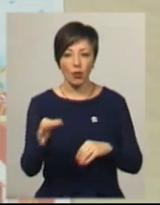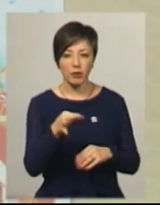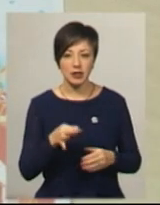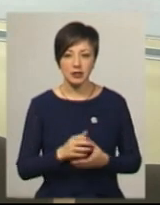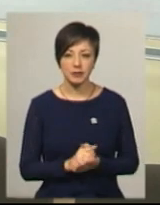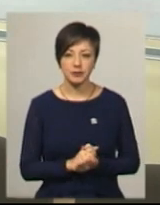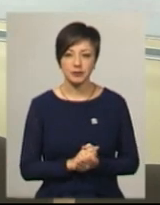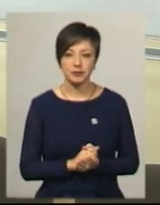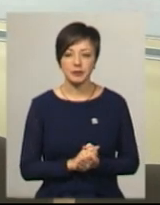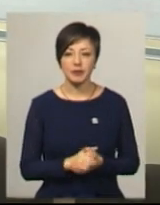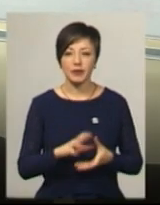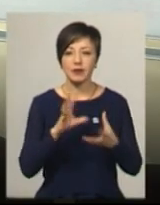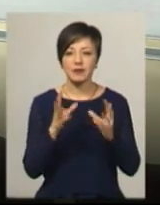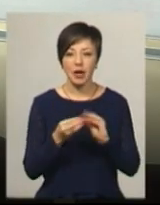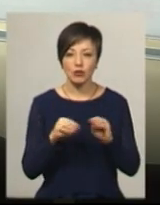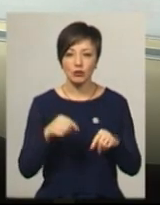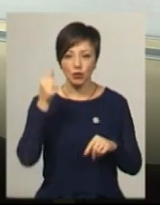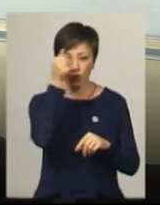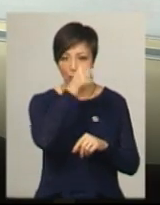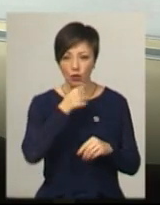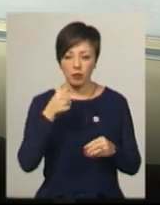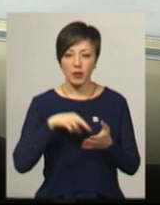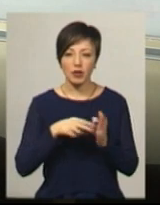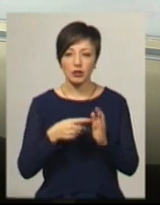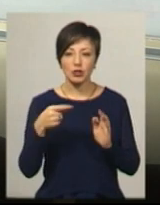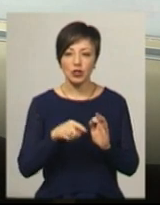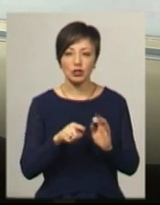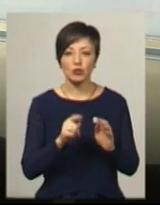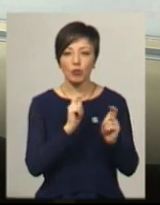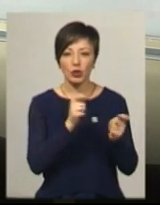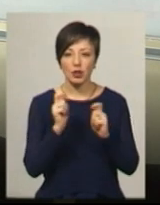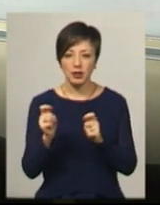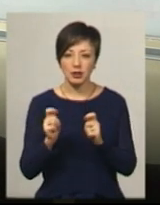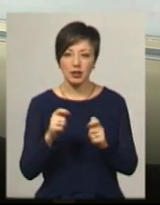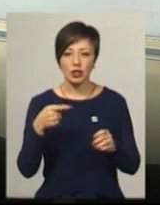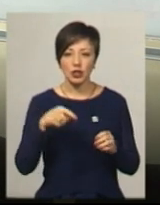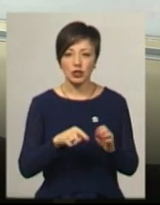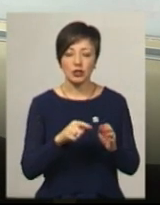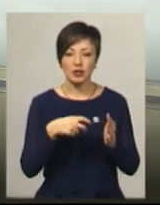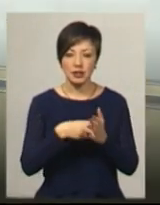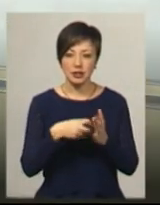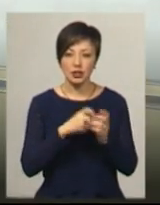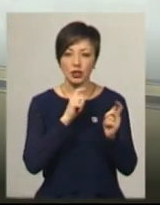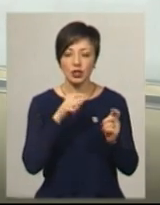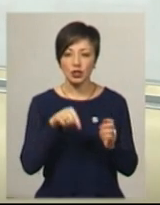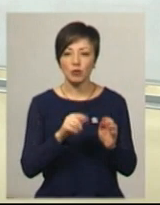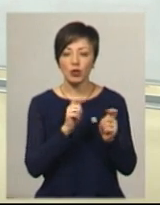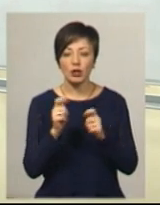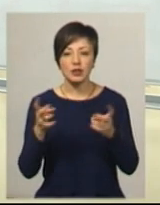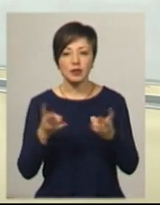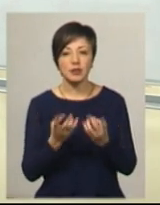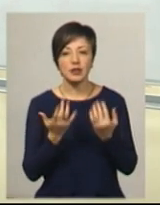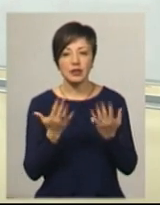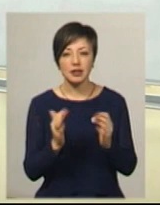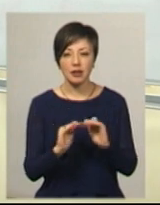Тетяна Власюк. В загальному цього року планується тисяча подарунків. Тисяча листів і тисяча подарунків. І кілька діток, які потрібні